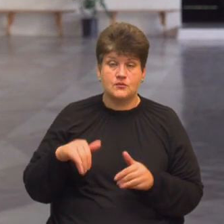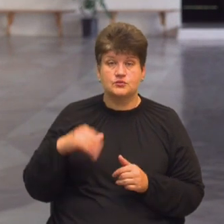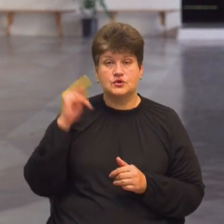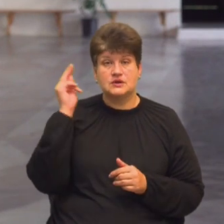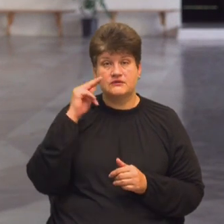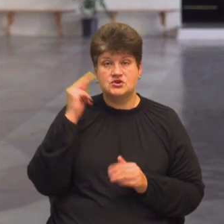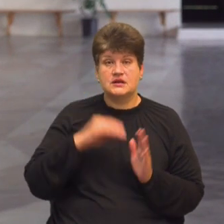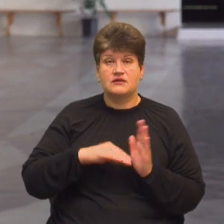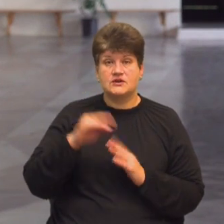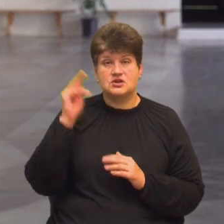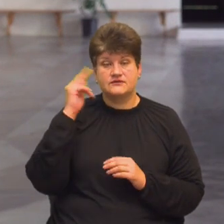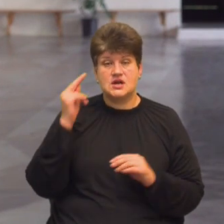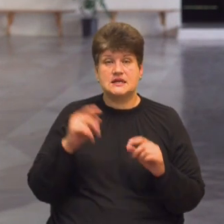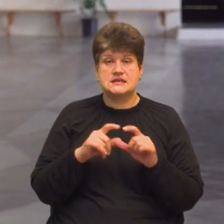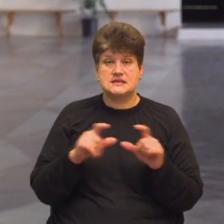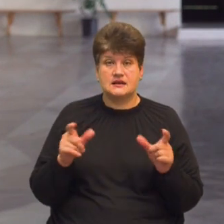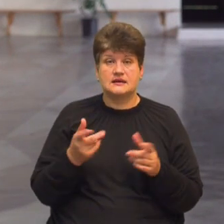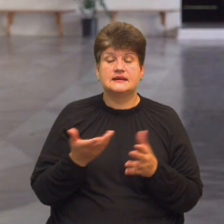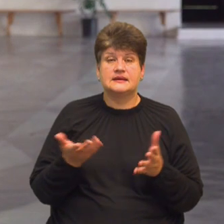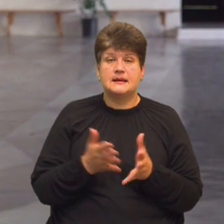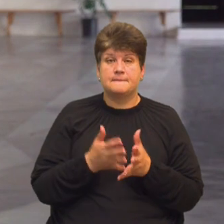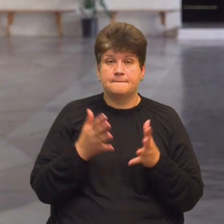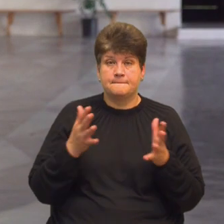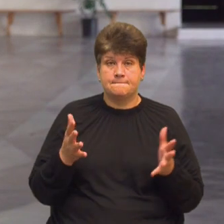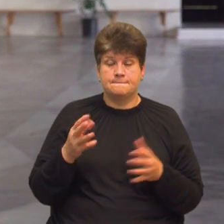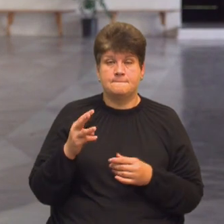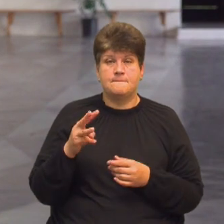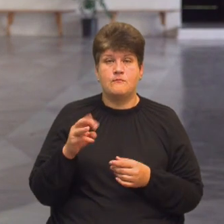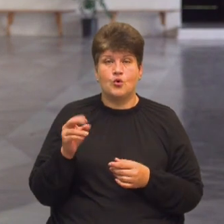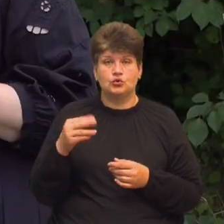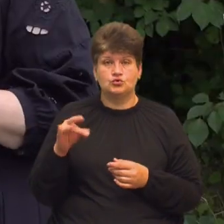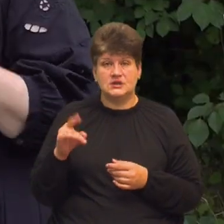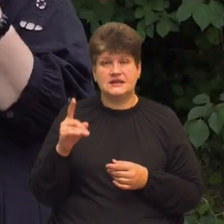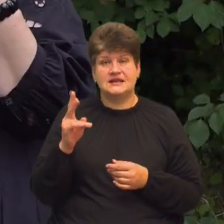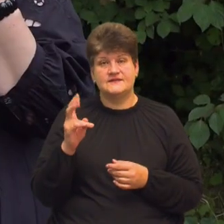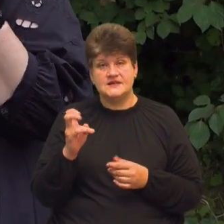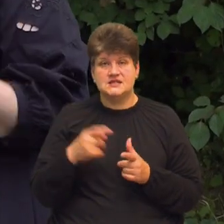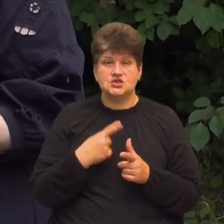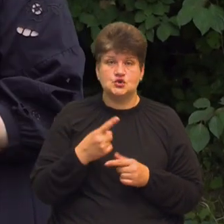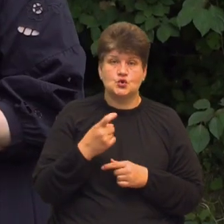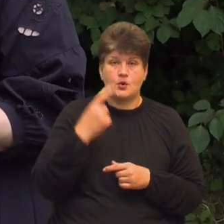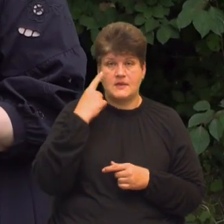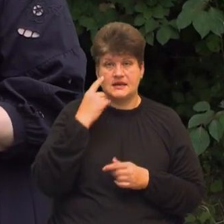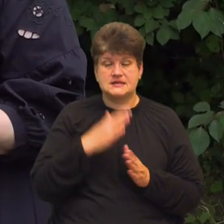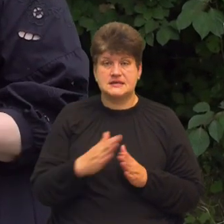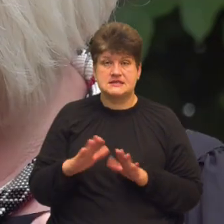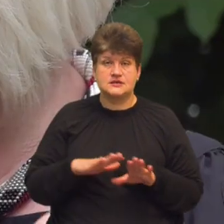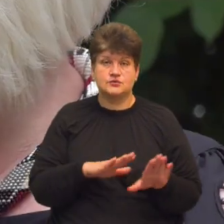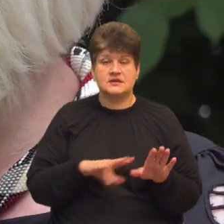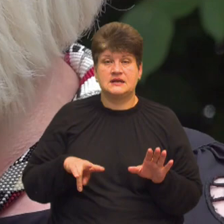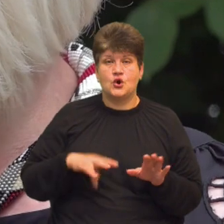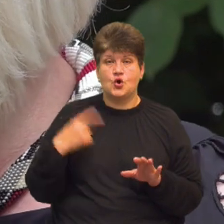у вищих навчальних закладах, де переважає модуль на 200-100-бальна система. Заступниця директора обласного